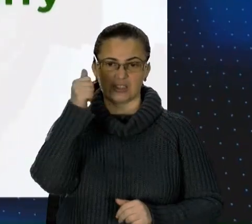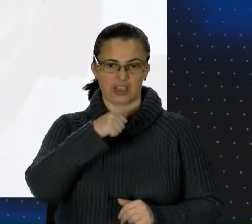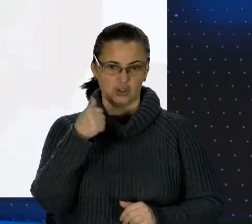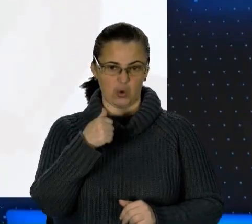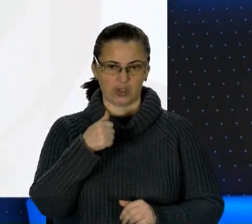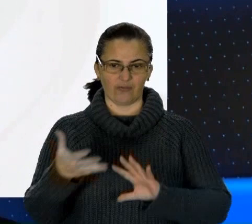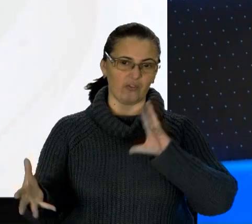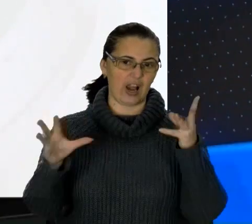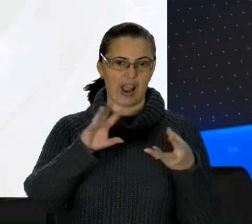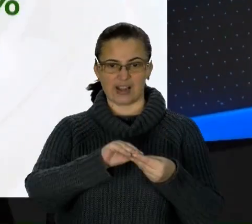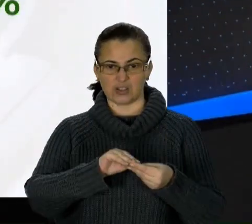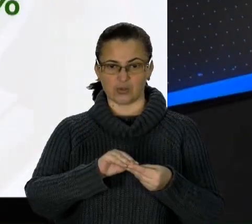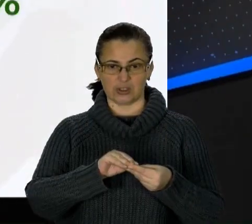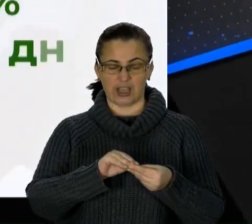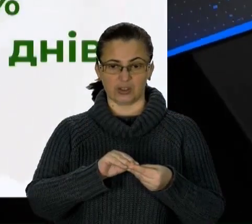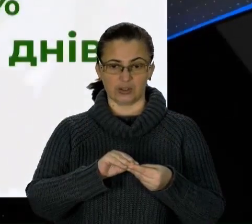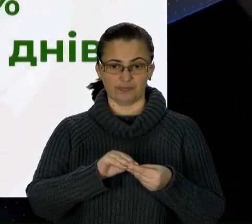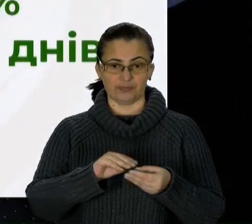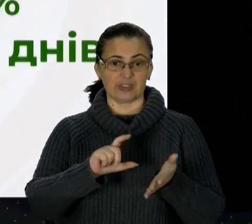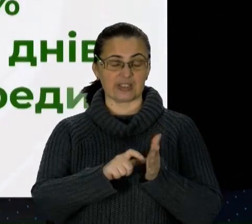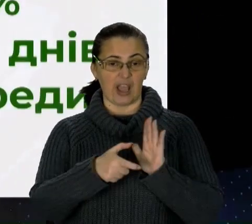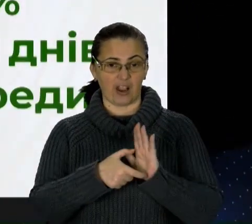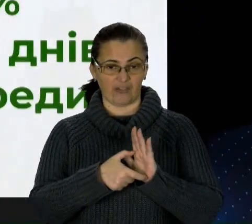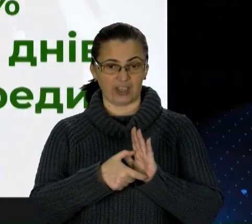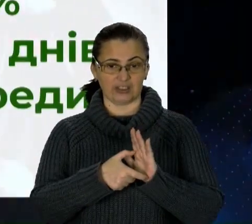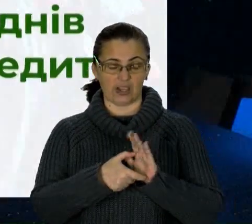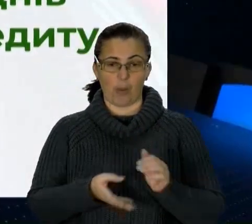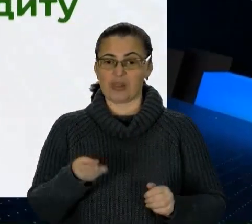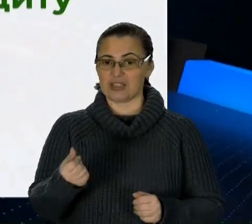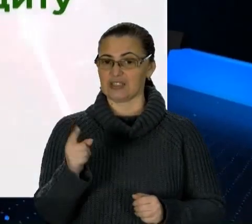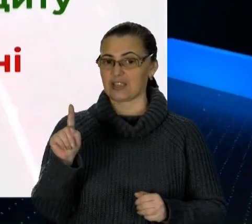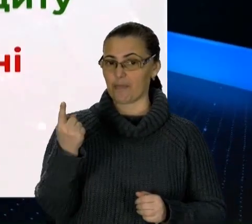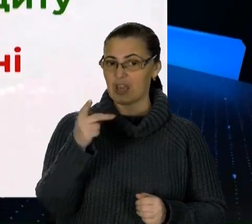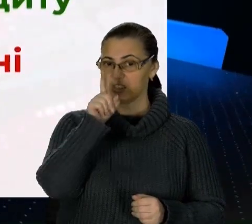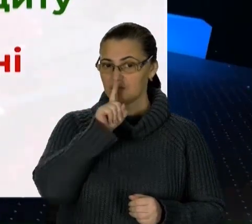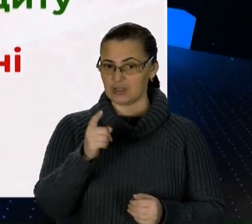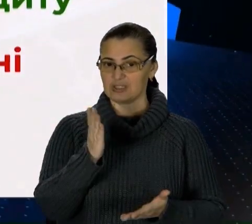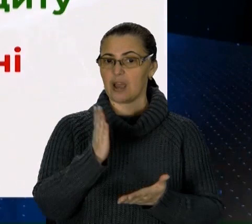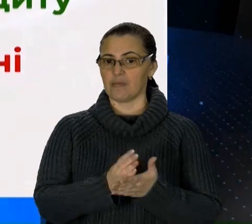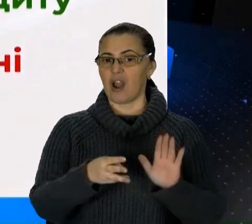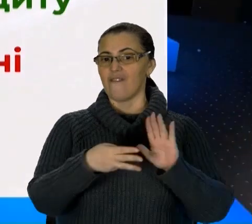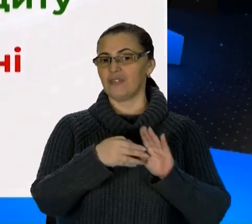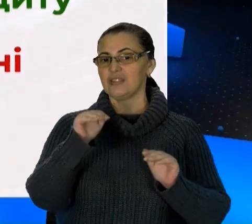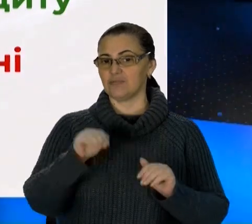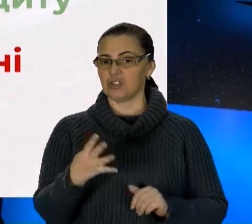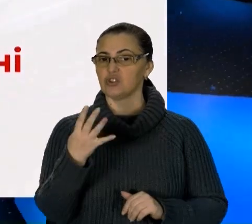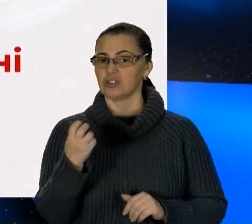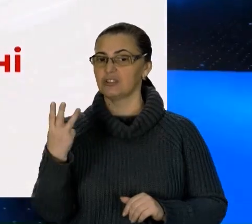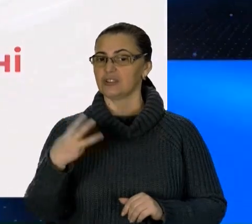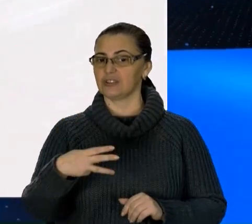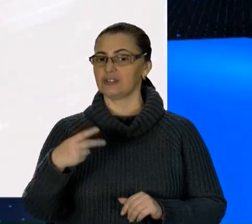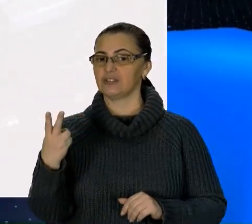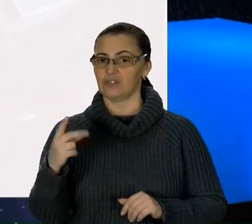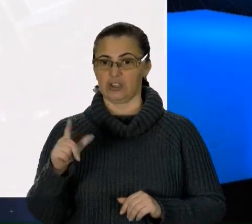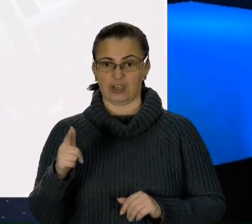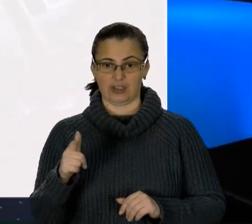результаті за квартиру вартістю в мільйон гривень платіж за перший місяць становитиме 8 432 гривні. Проте